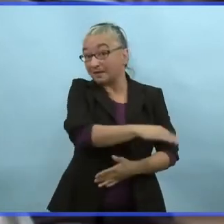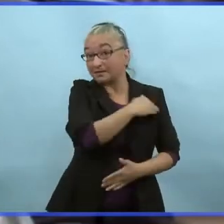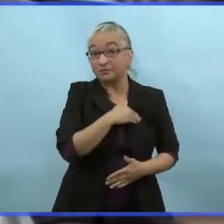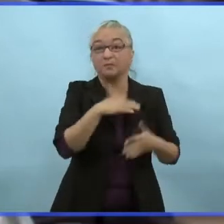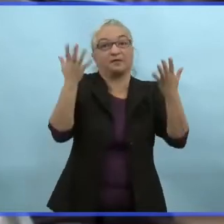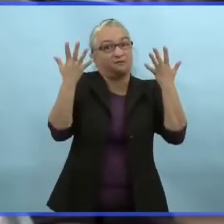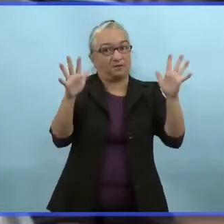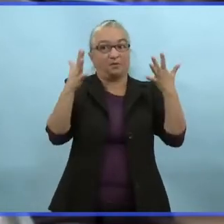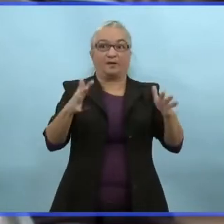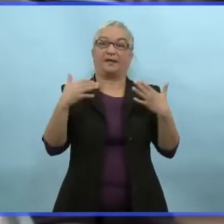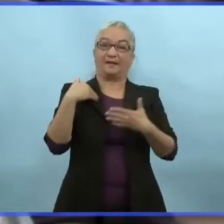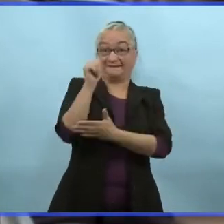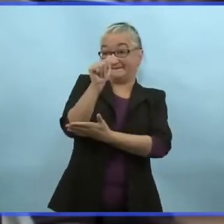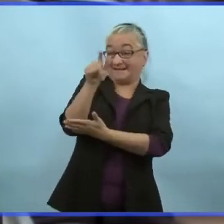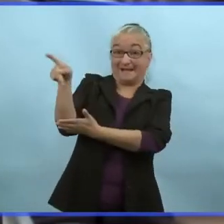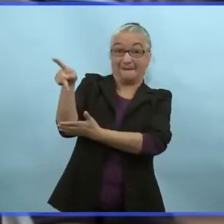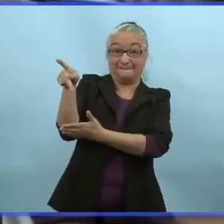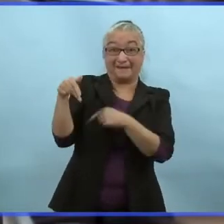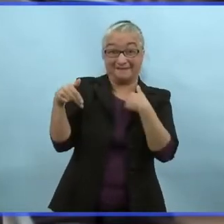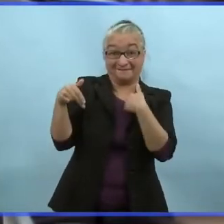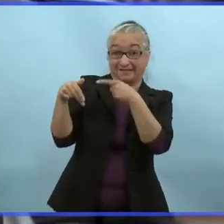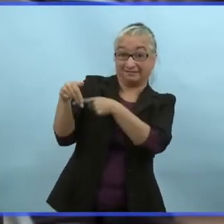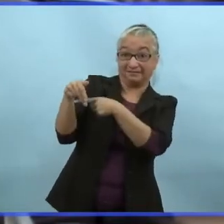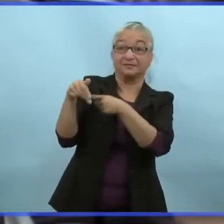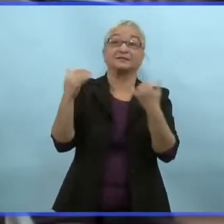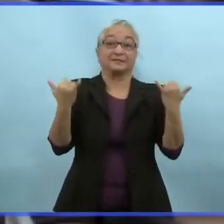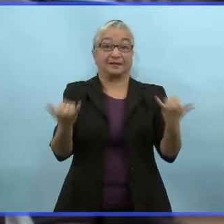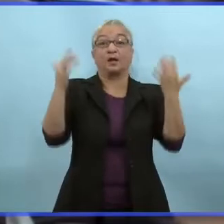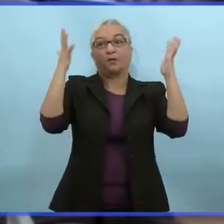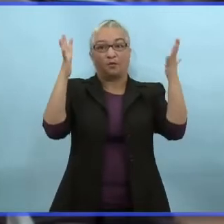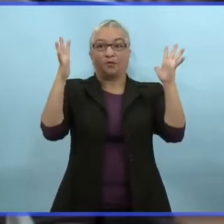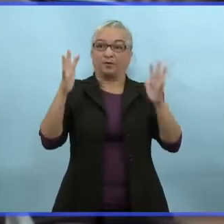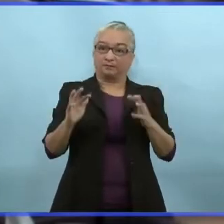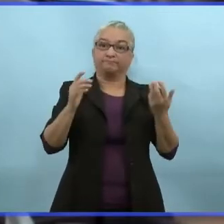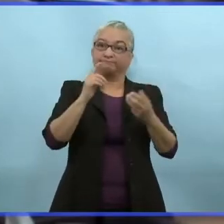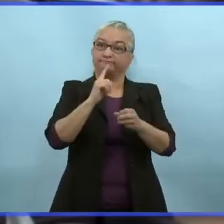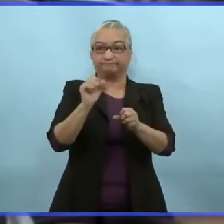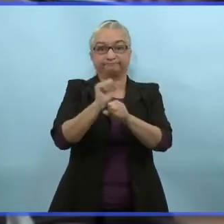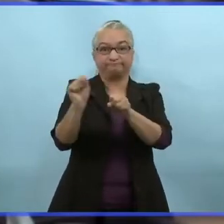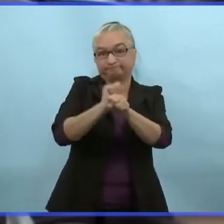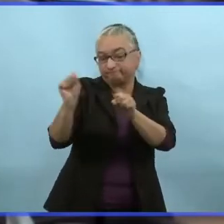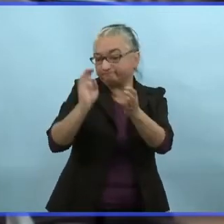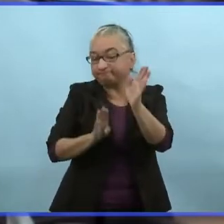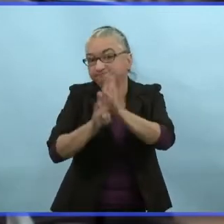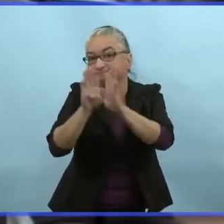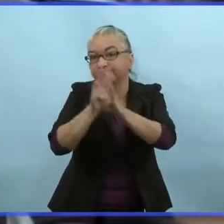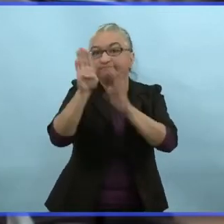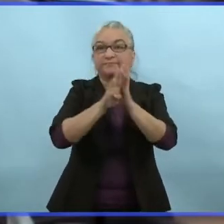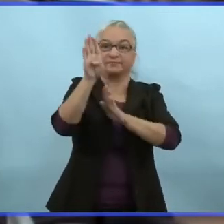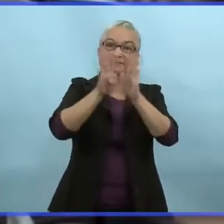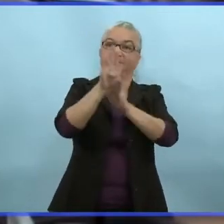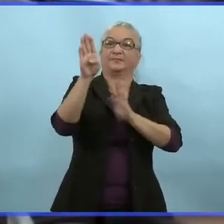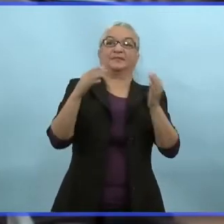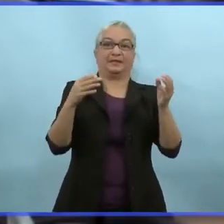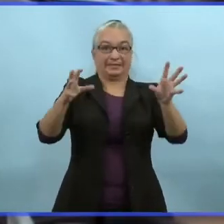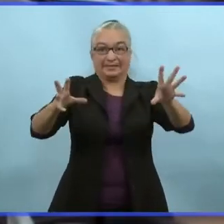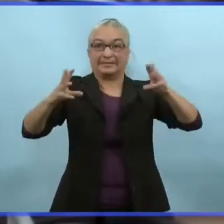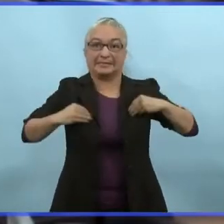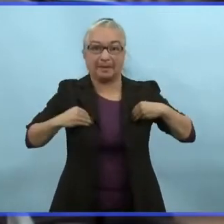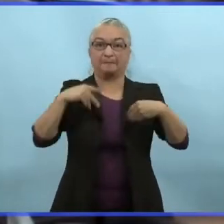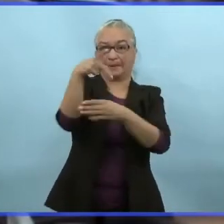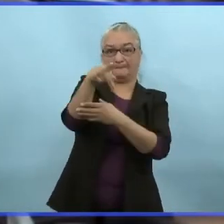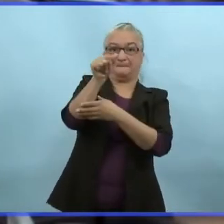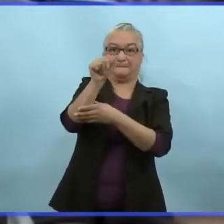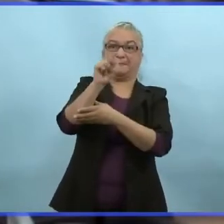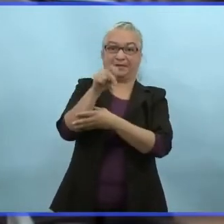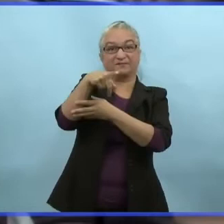avez probablement sur votre téléphone, pour inclure ce nouveau certificat national en novembre. Cela signifie que